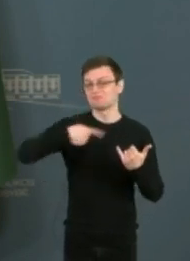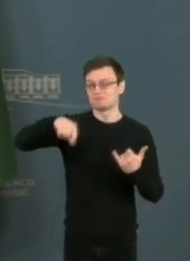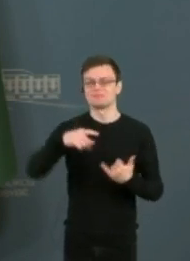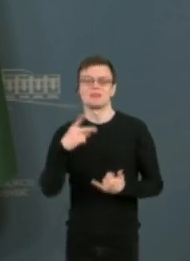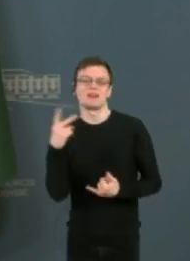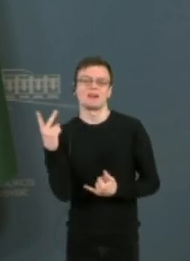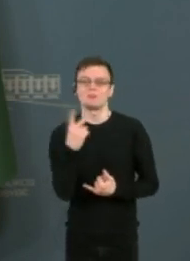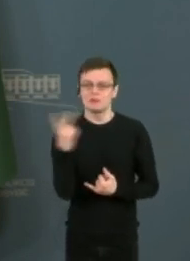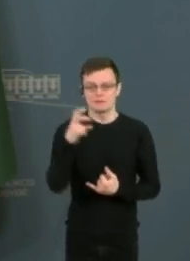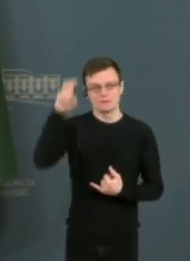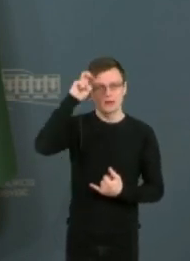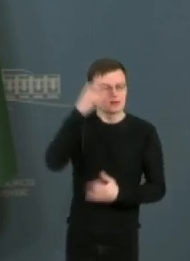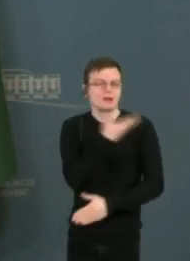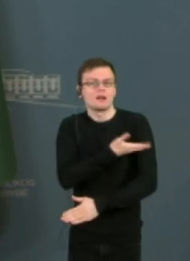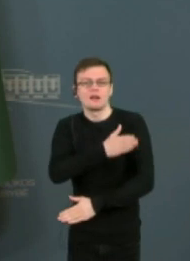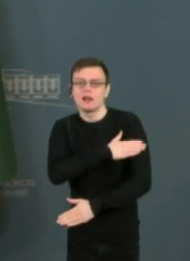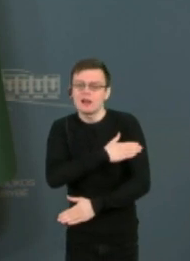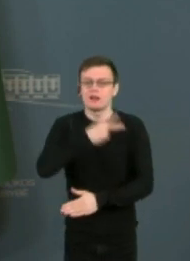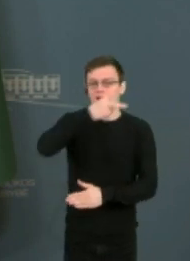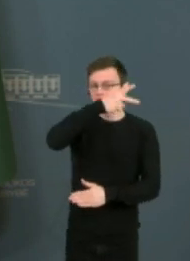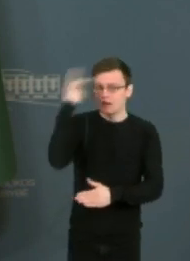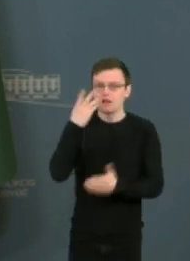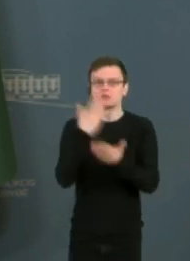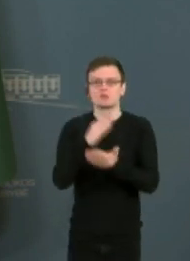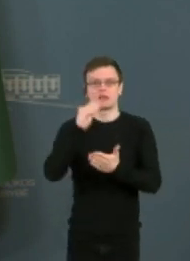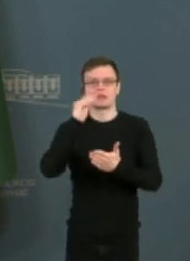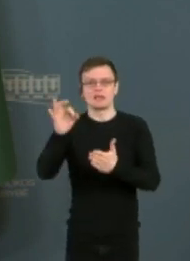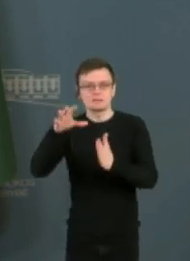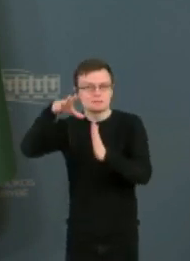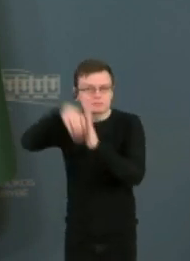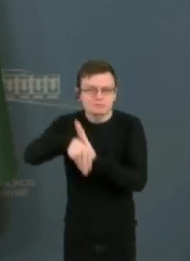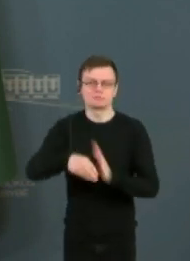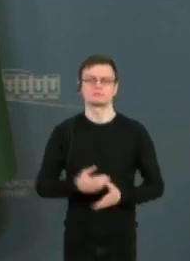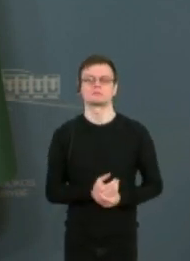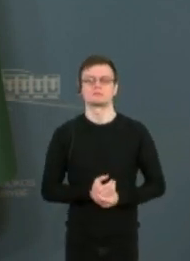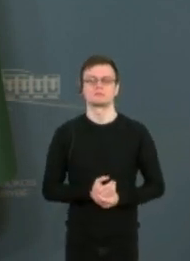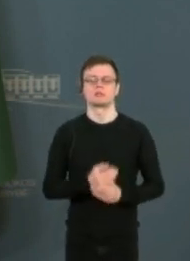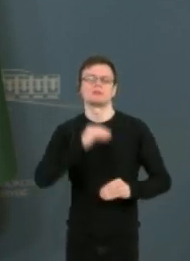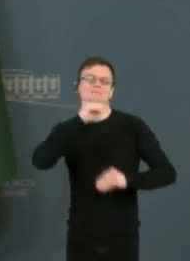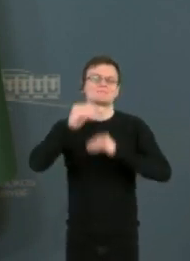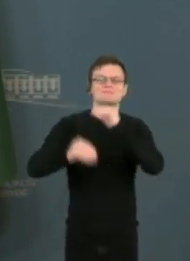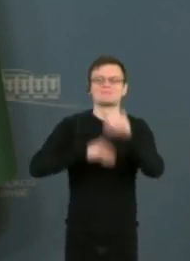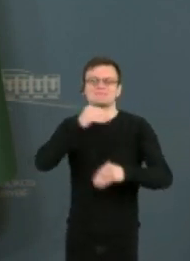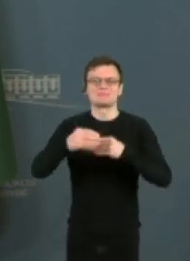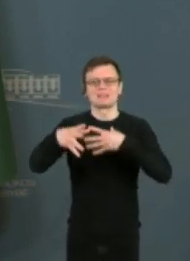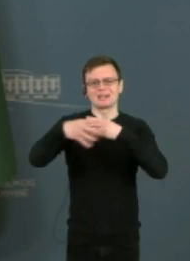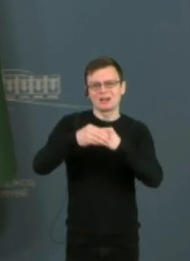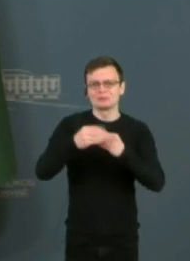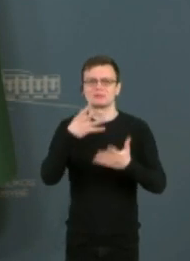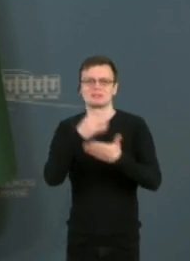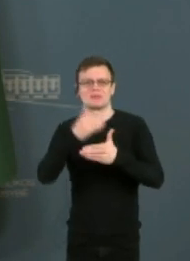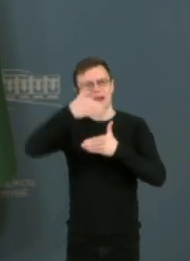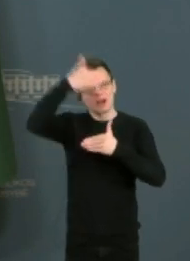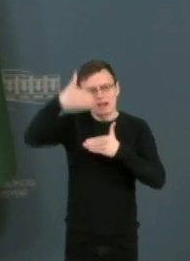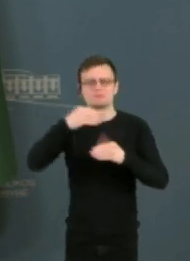valstybės Lenkiją, Lietuva, esame Europos Sąjungos narės, kuriame bendrai savo ateitį